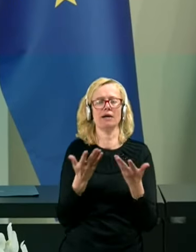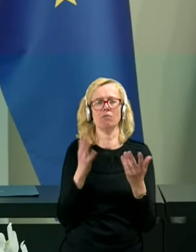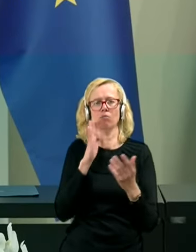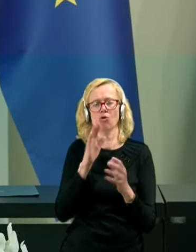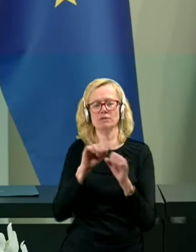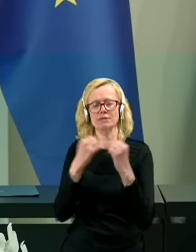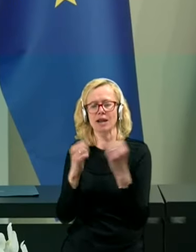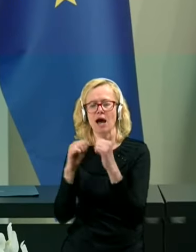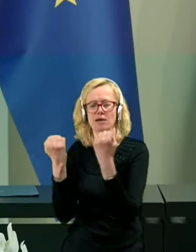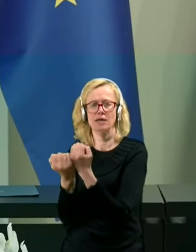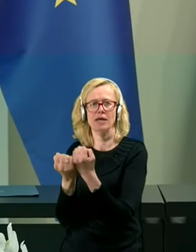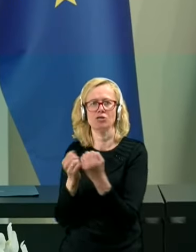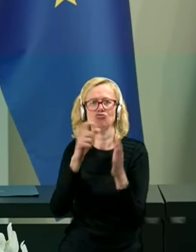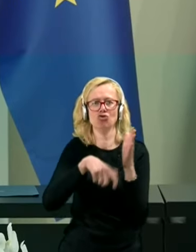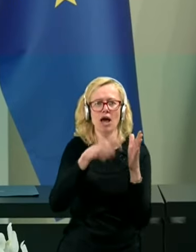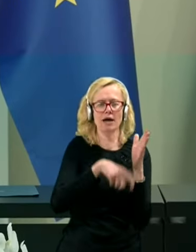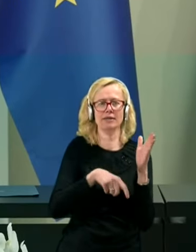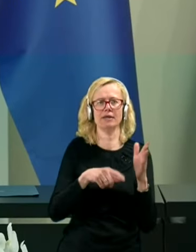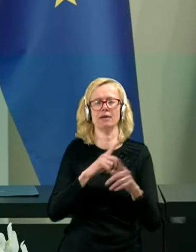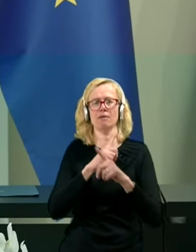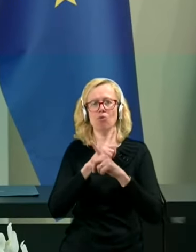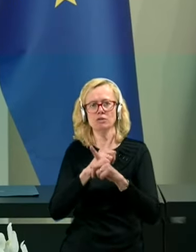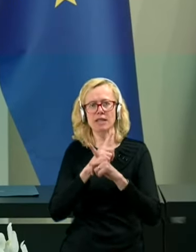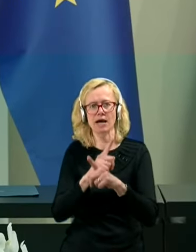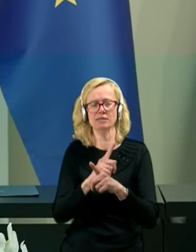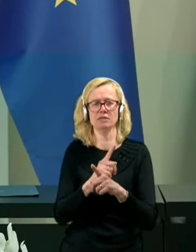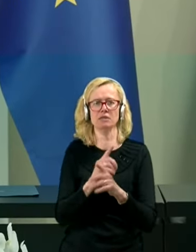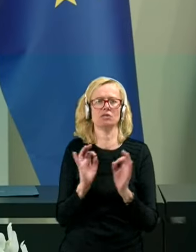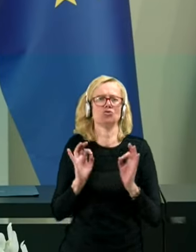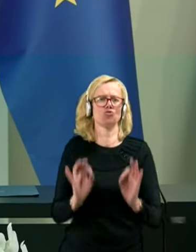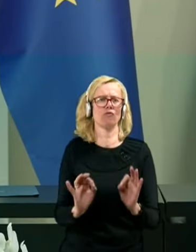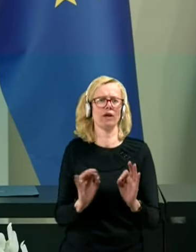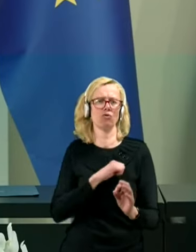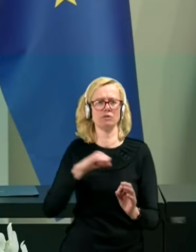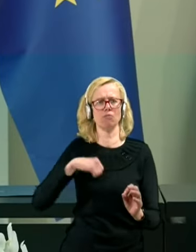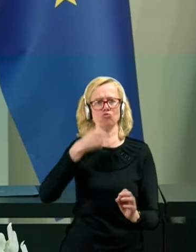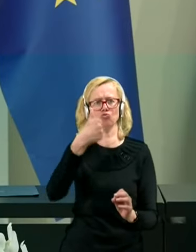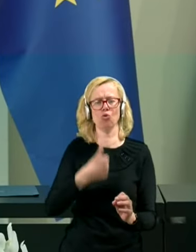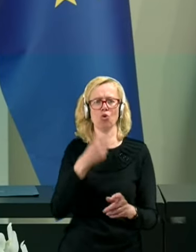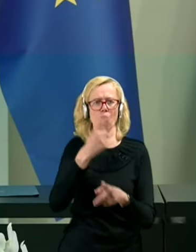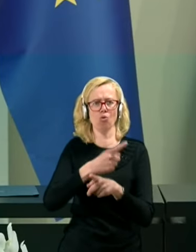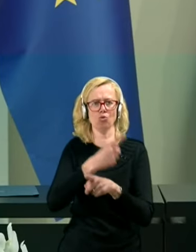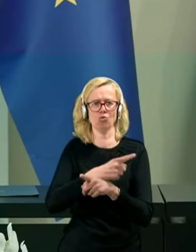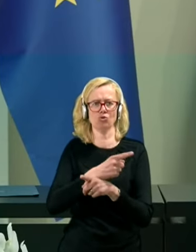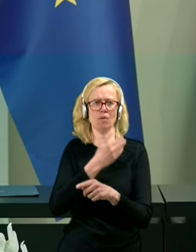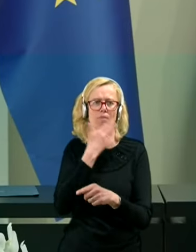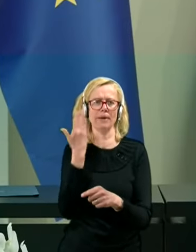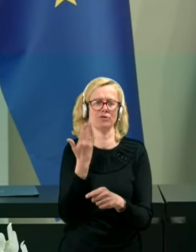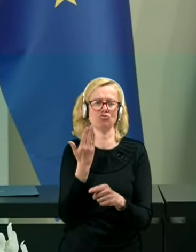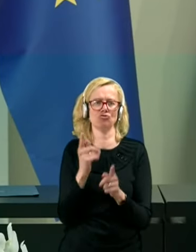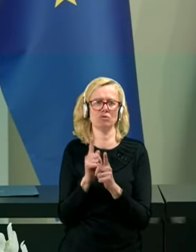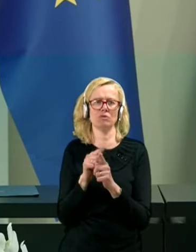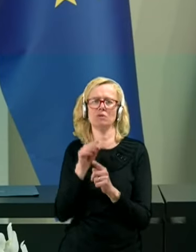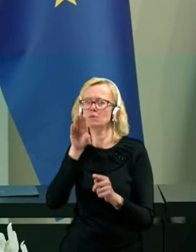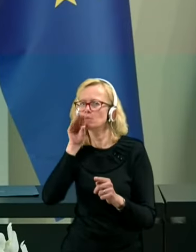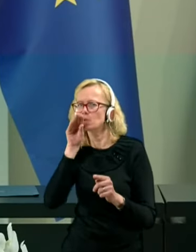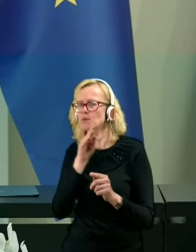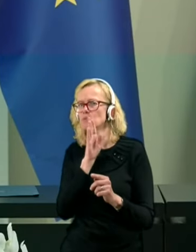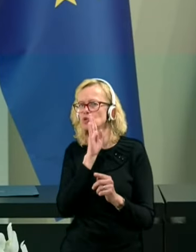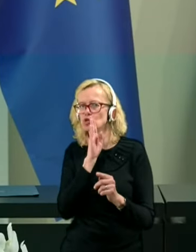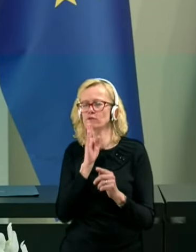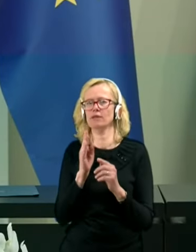stranke, poslanci stranke sovereno samostojno odločali brez prišepetovanja ali pa navijanja